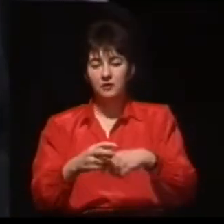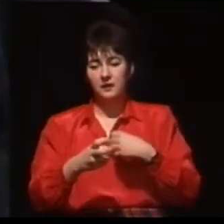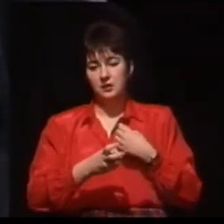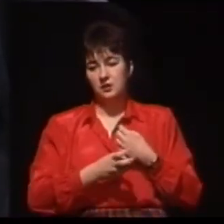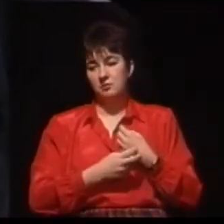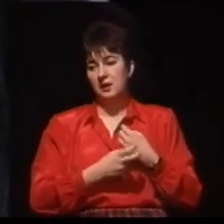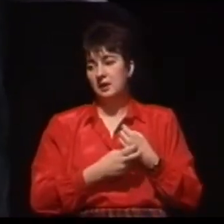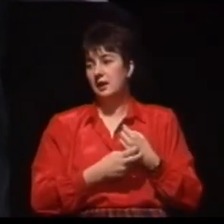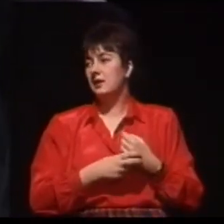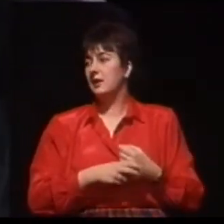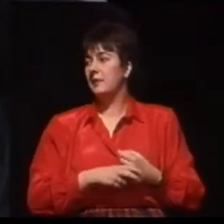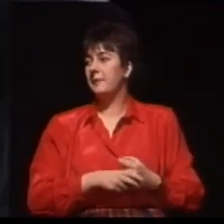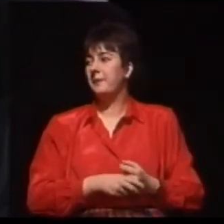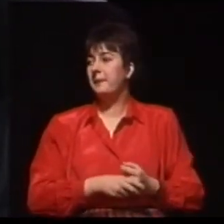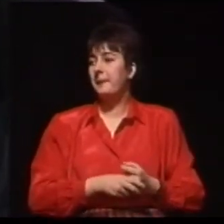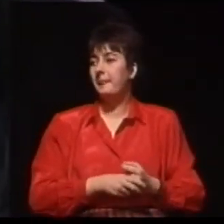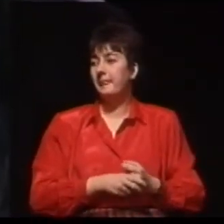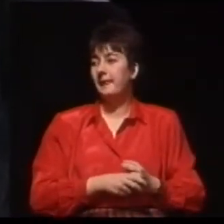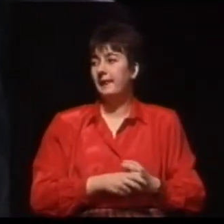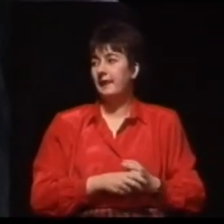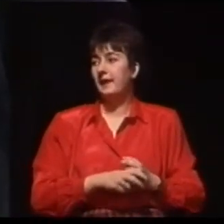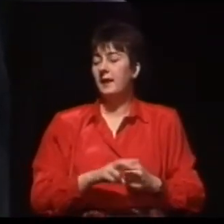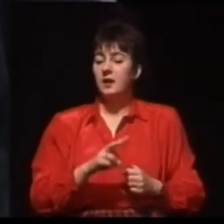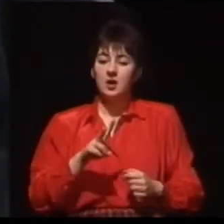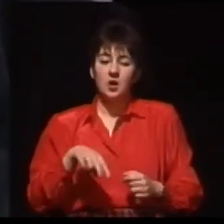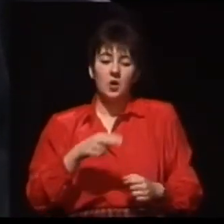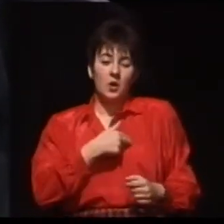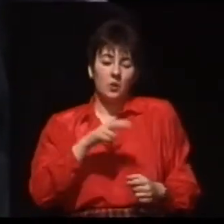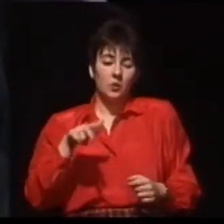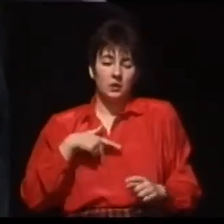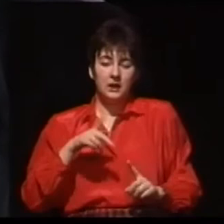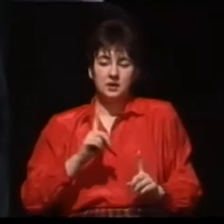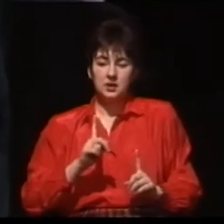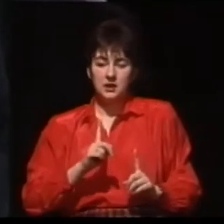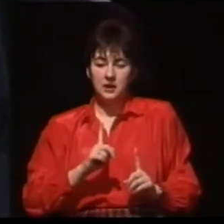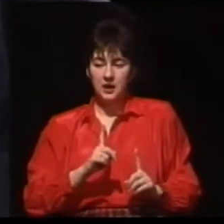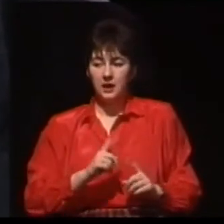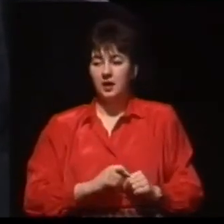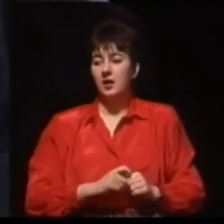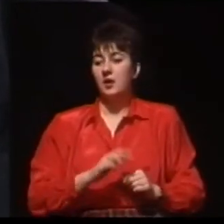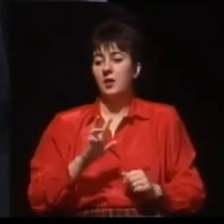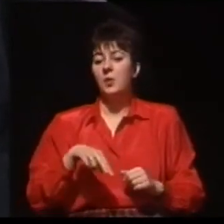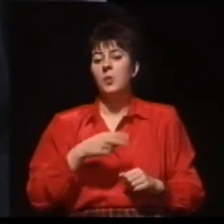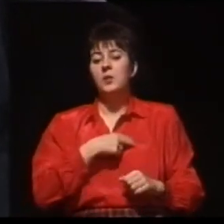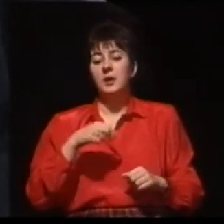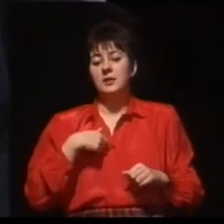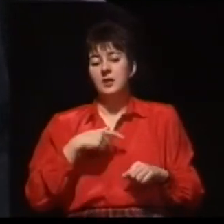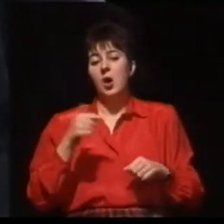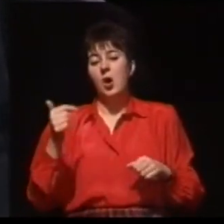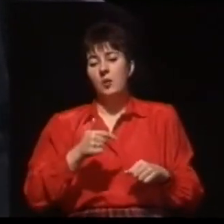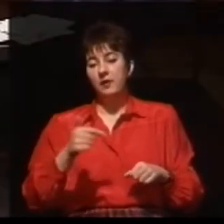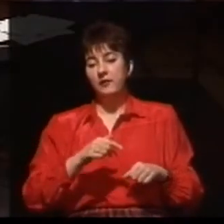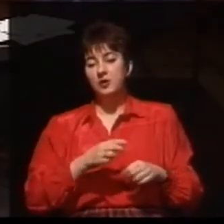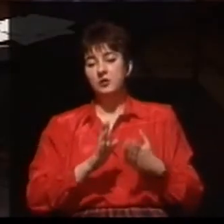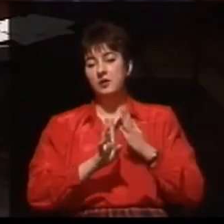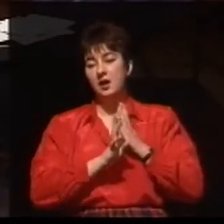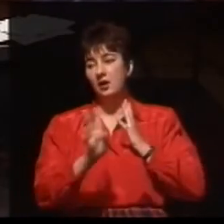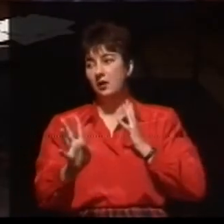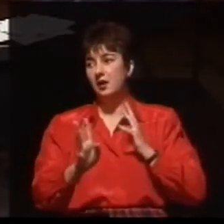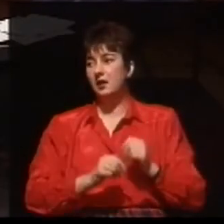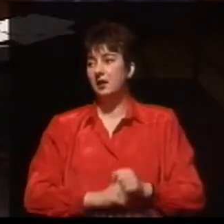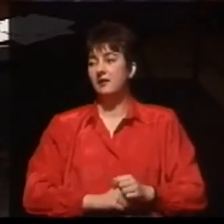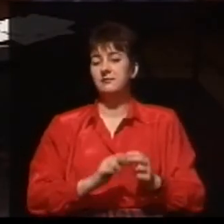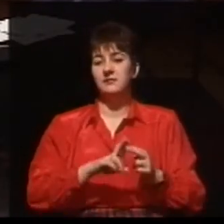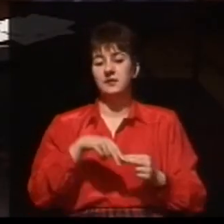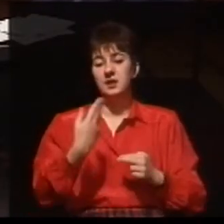U nas nie, u nas obowiązuje kolejka, natomiast jak jest gdzie indziej, no trudno mi powiedzieć. Rozumiem. Kolejne pytanie, proszę